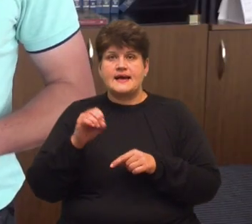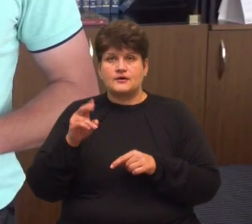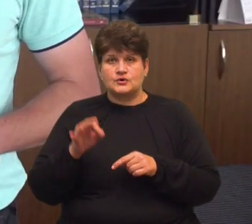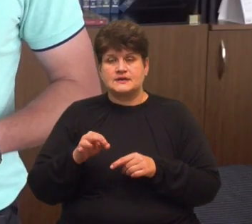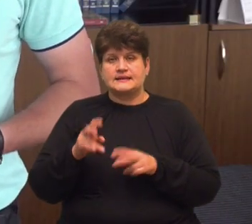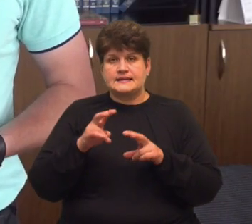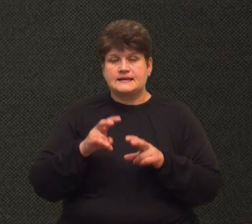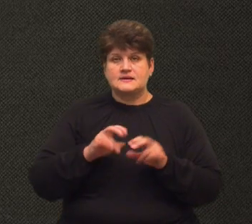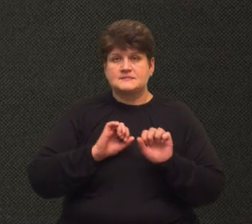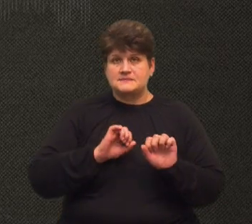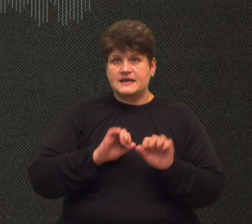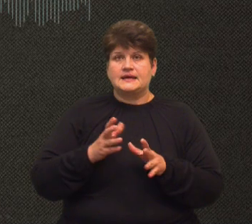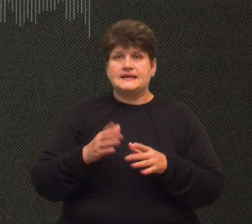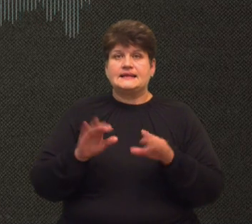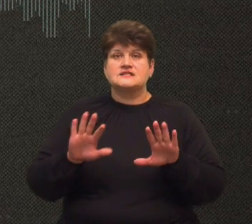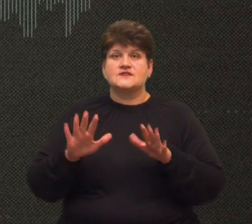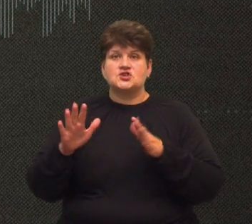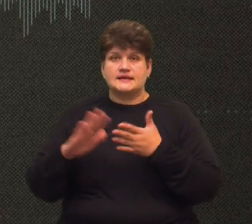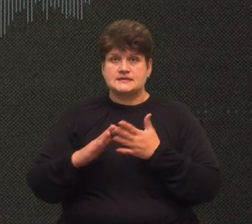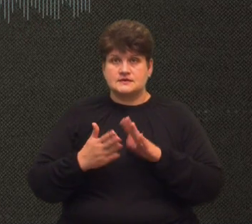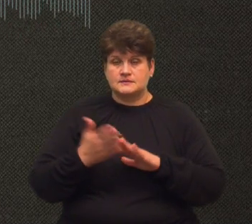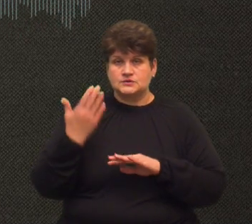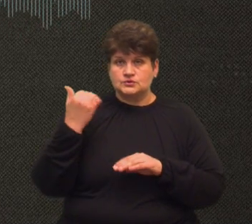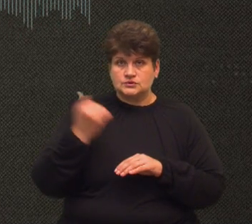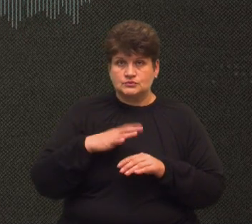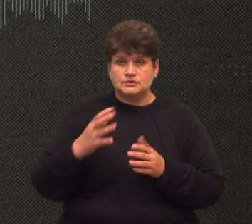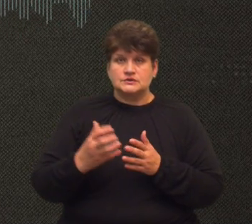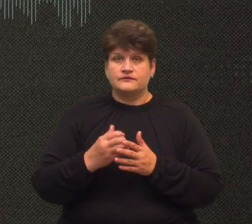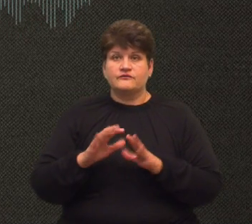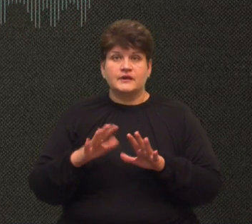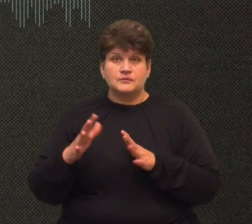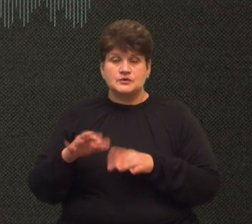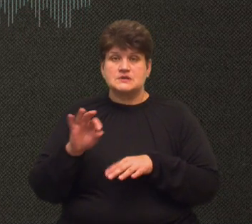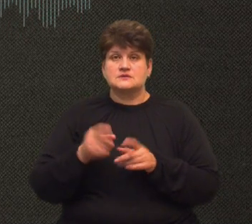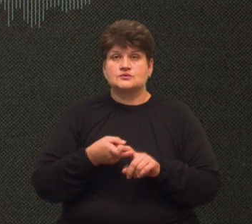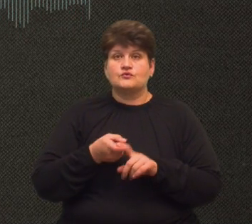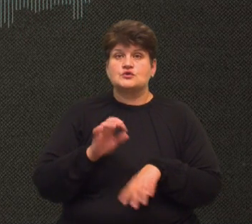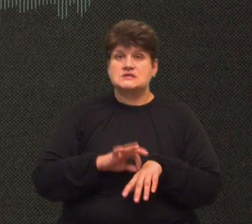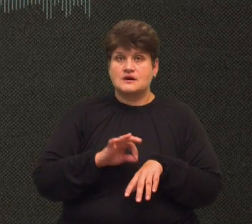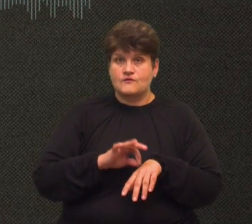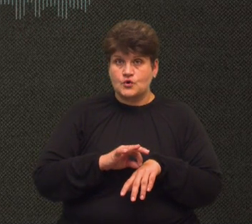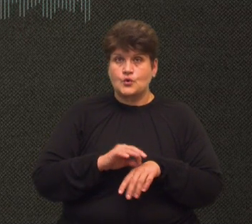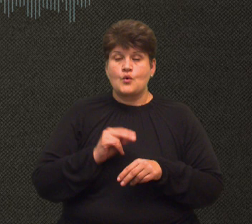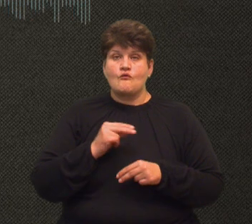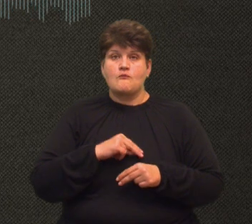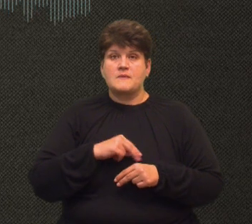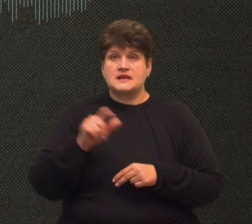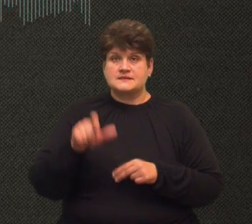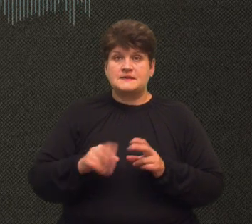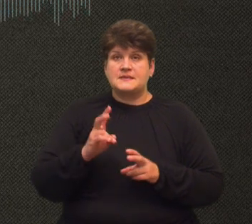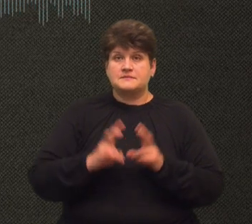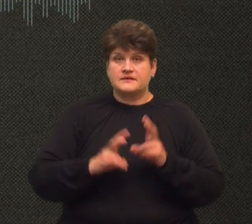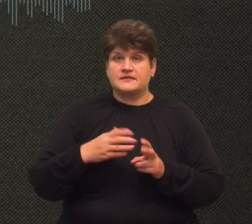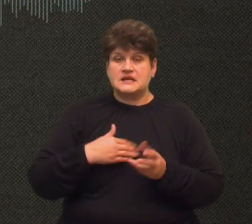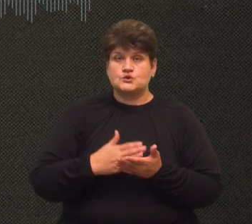надзвичайних ситуацій. «Минулого тижня в було виявлено випадок стосовно захворювання однієї з працівниць підприємства, яке в нас